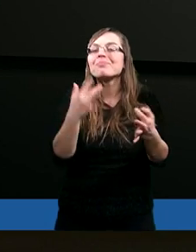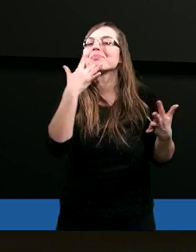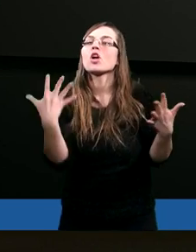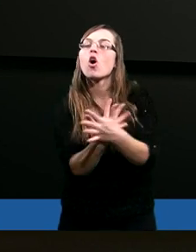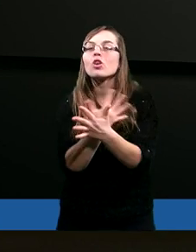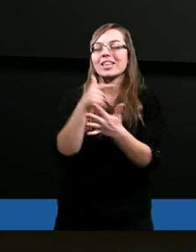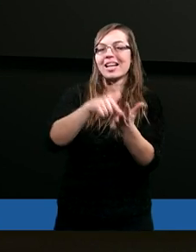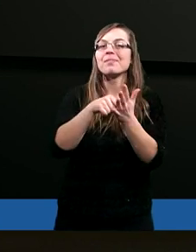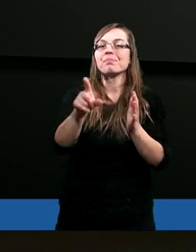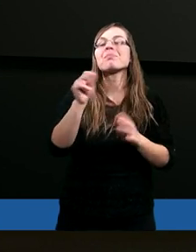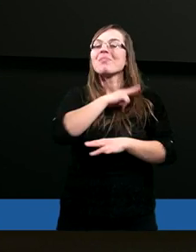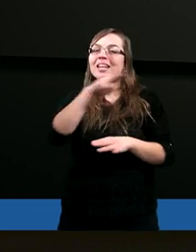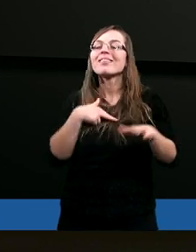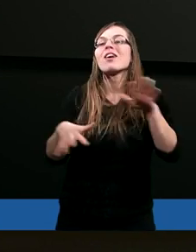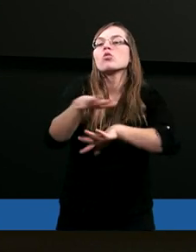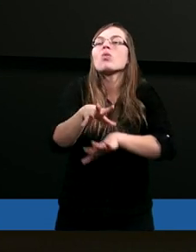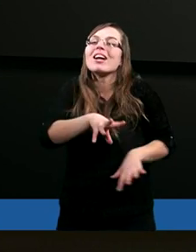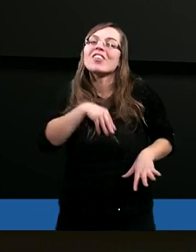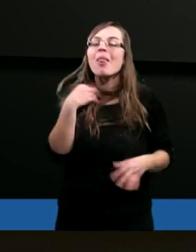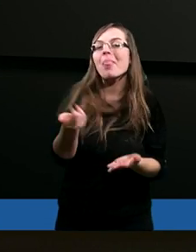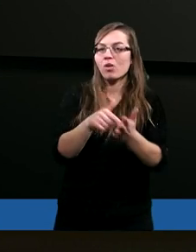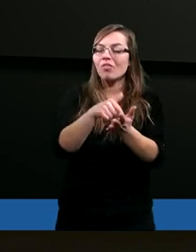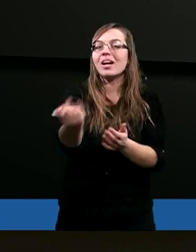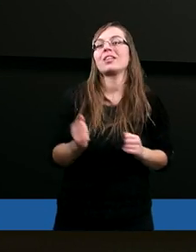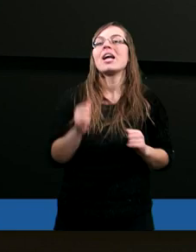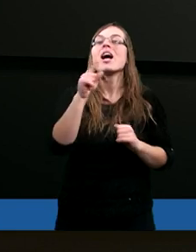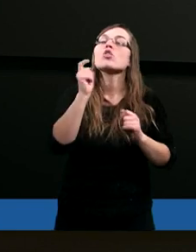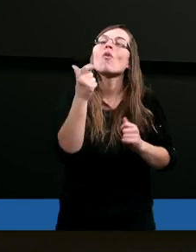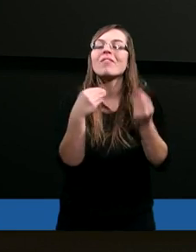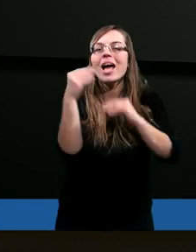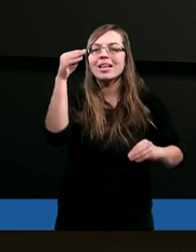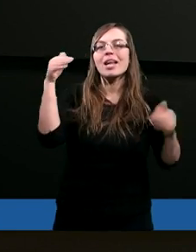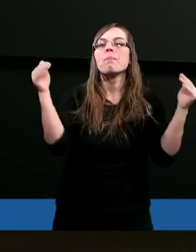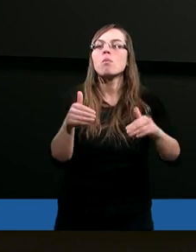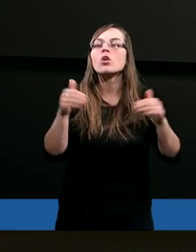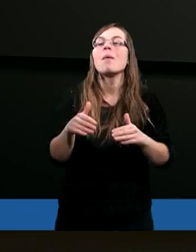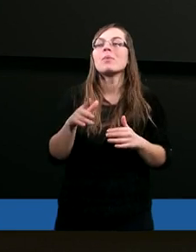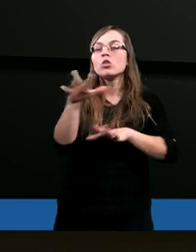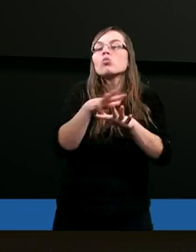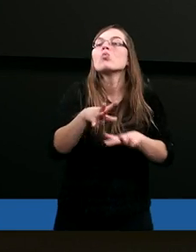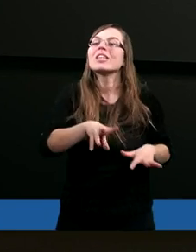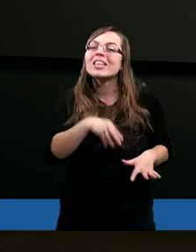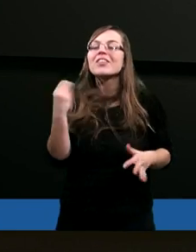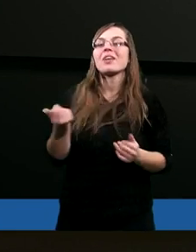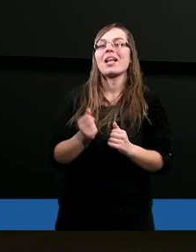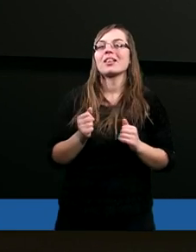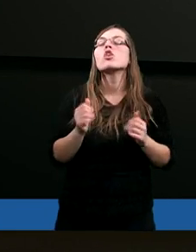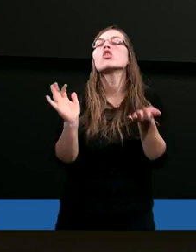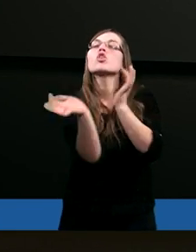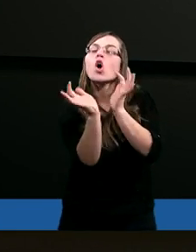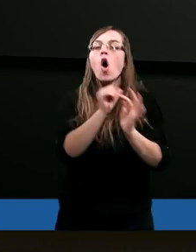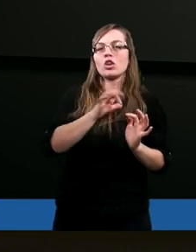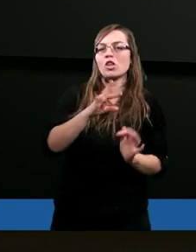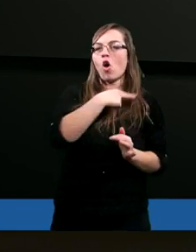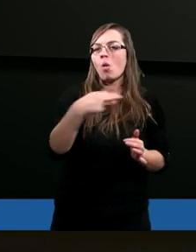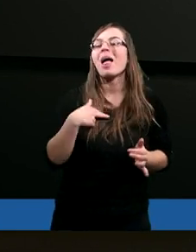korzystać z mocy Ducha Świętego. Co więcej, Duch Święty dba i troszczy się